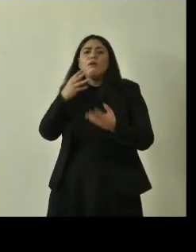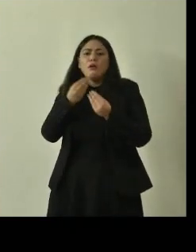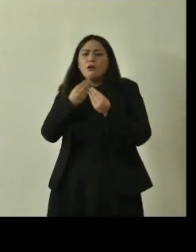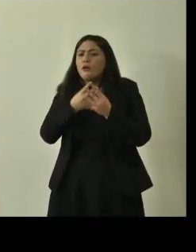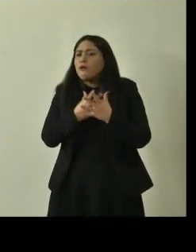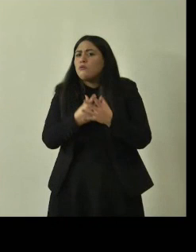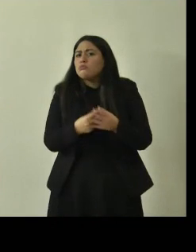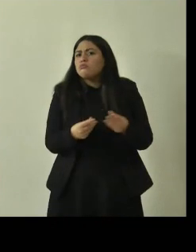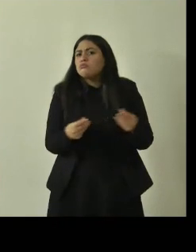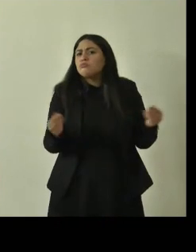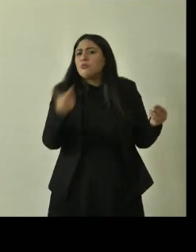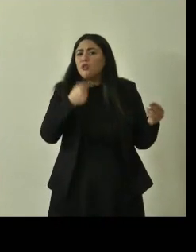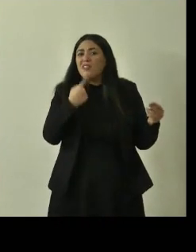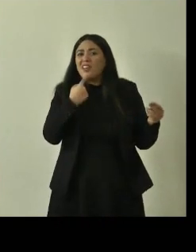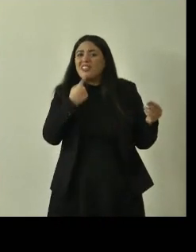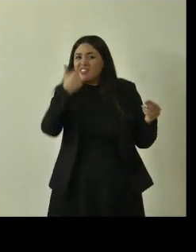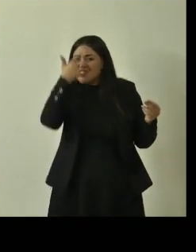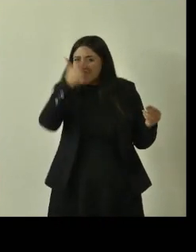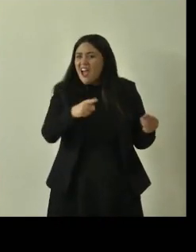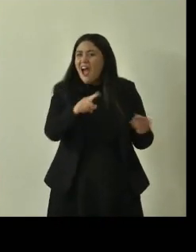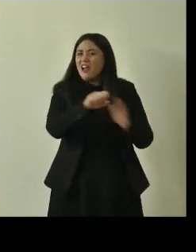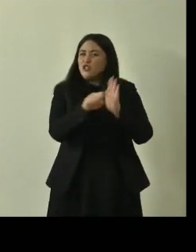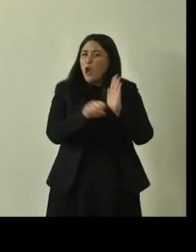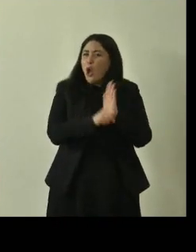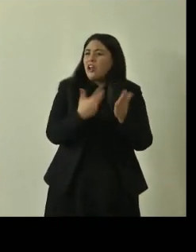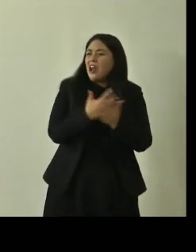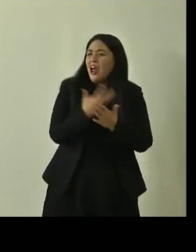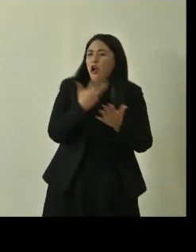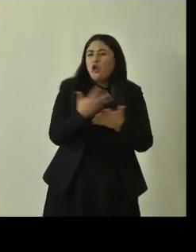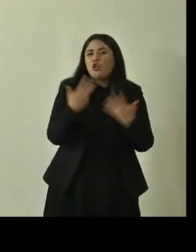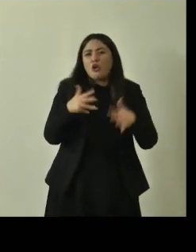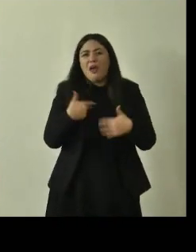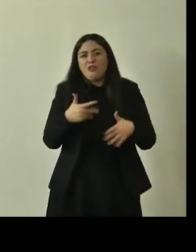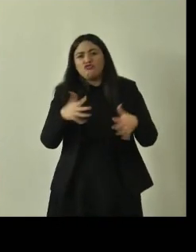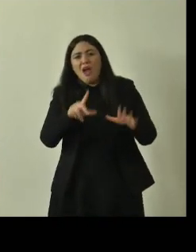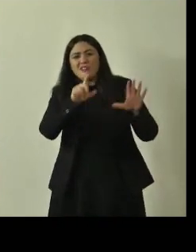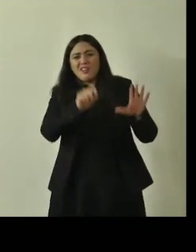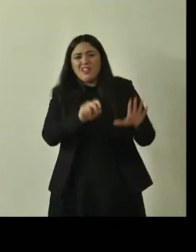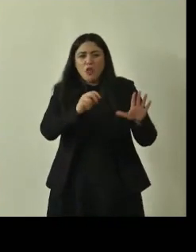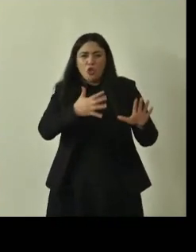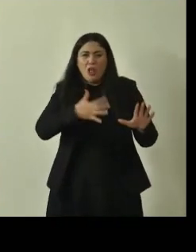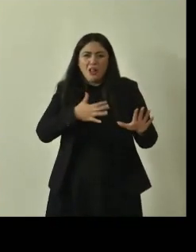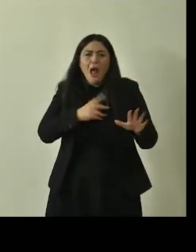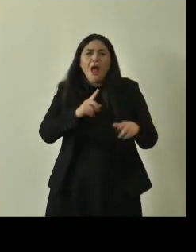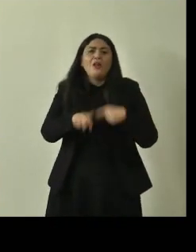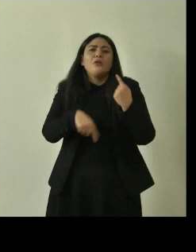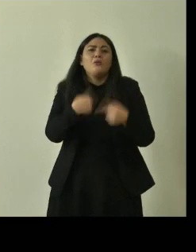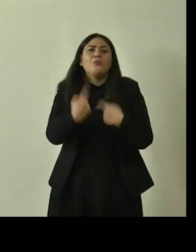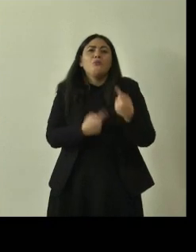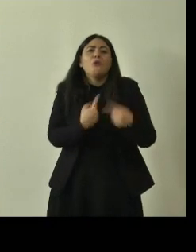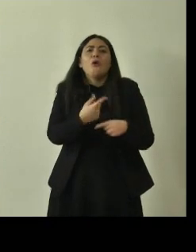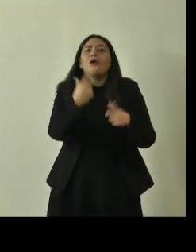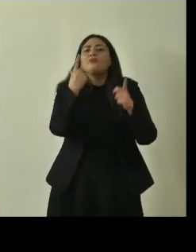sparisca perché chi ha assistito a certi avvenimenti avrà già 70-80 anni quindi bisogna cercare di